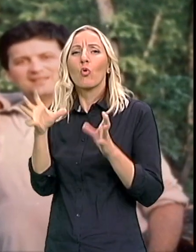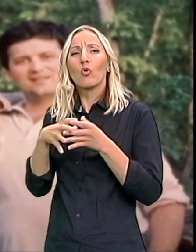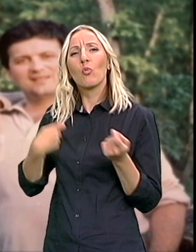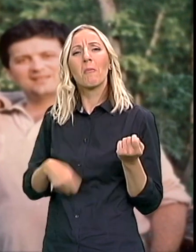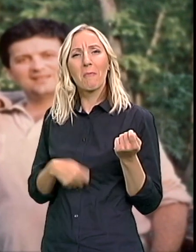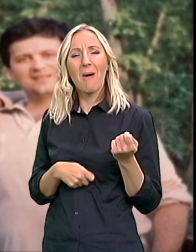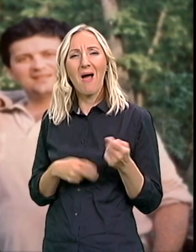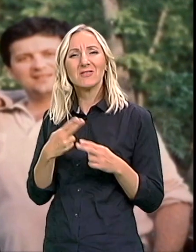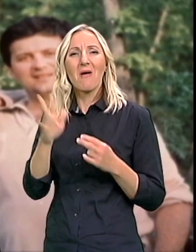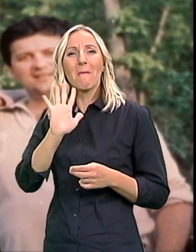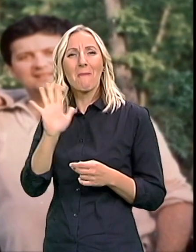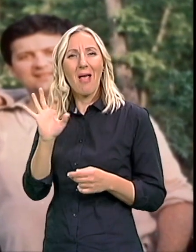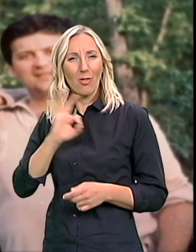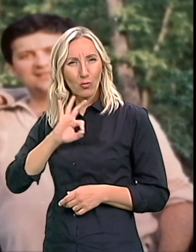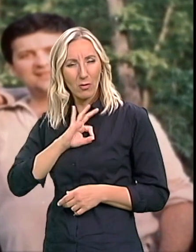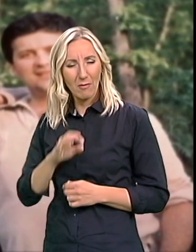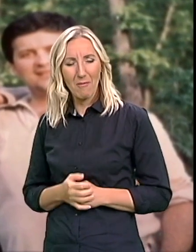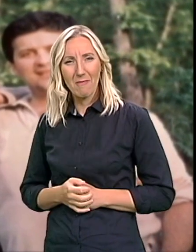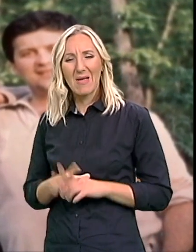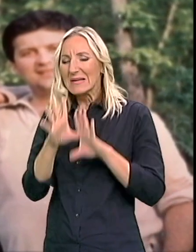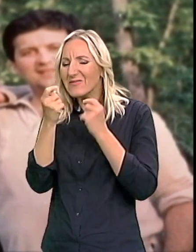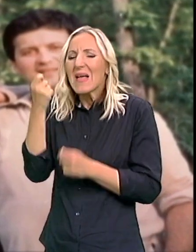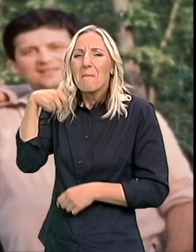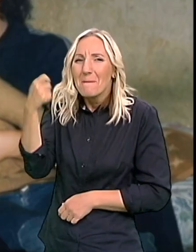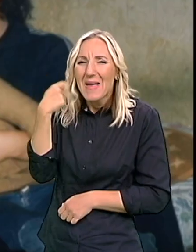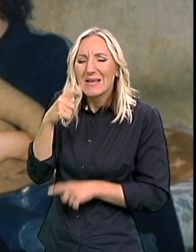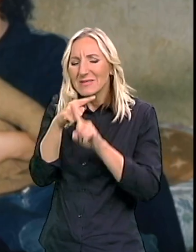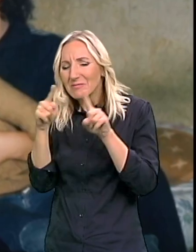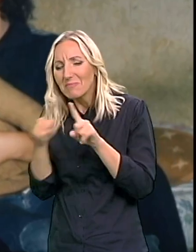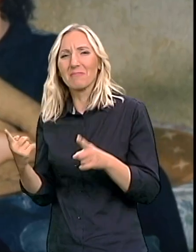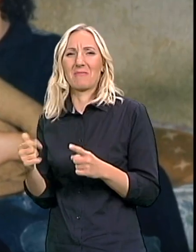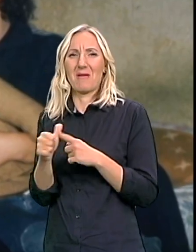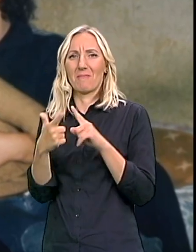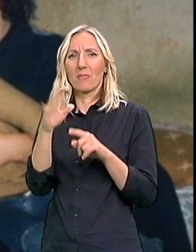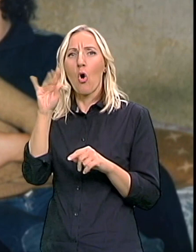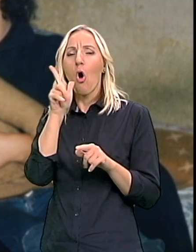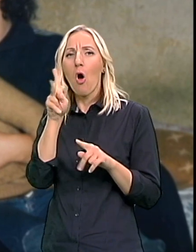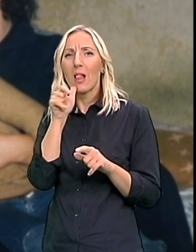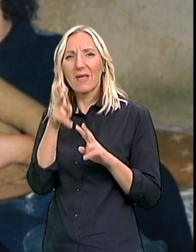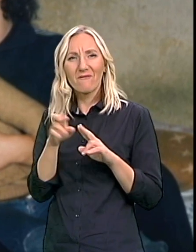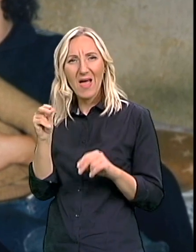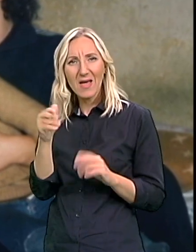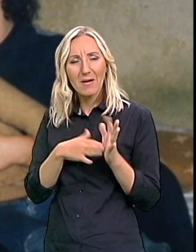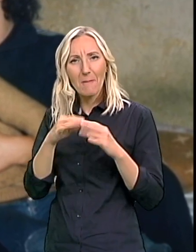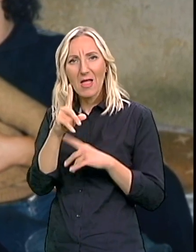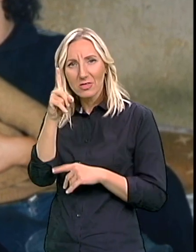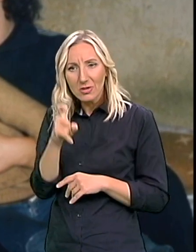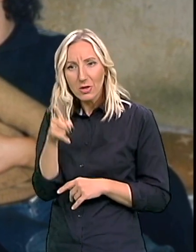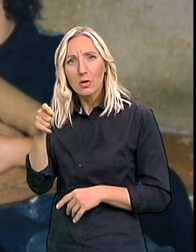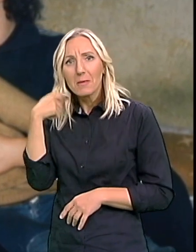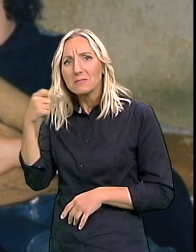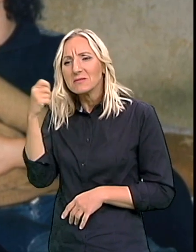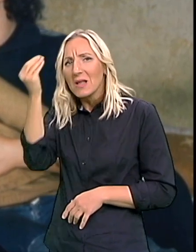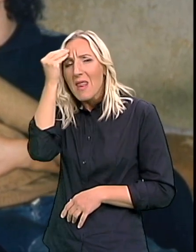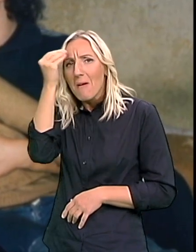Bijelo dugme Sve pesme Bijelog dugmeta Olivera Mandića I sve snimke sa njima znao je